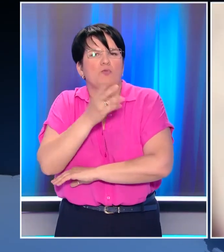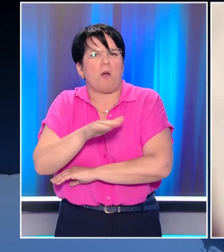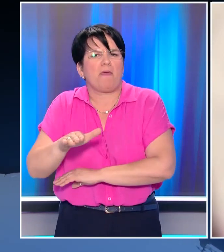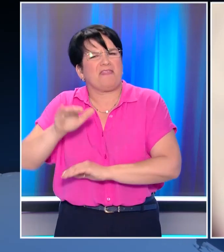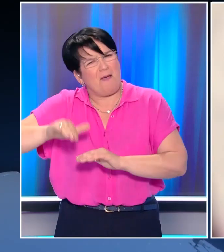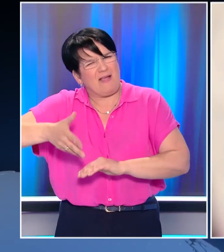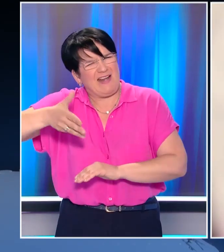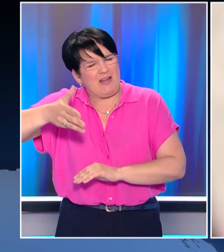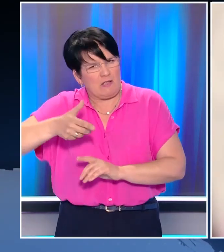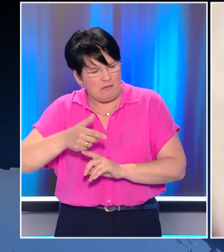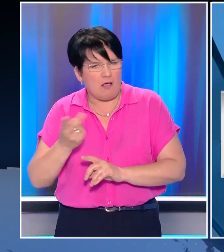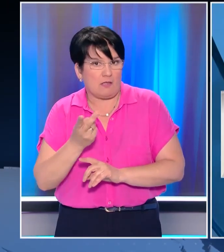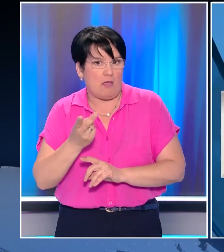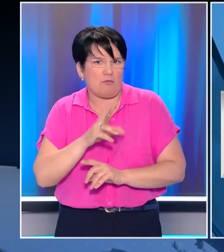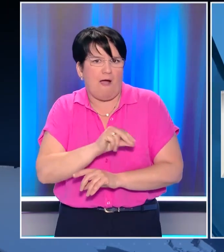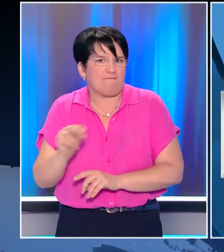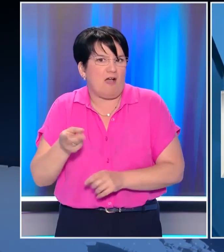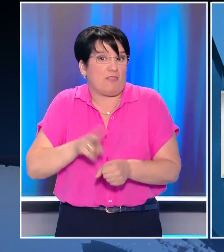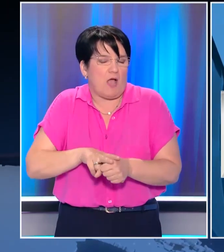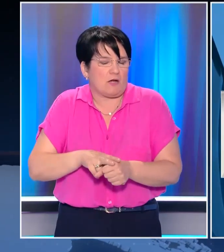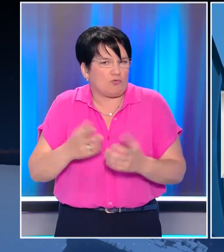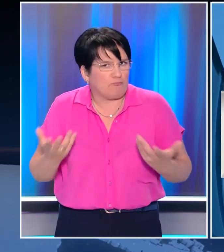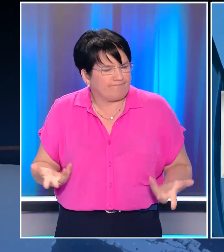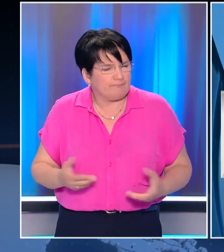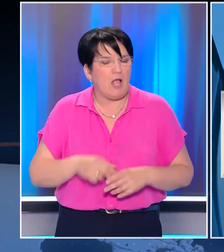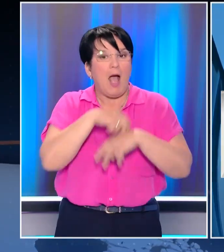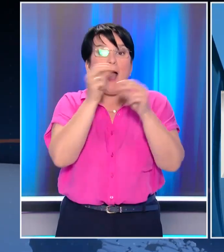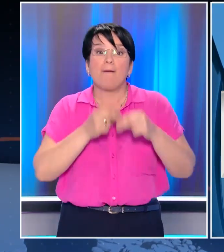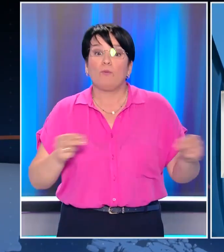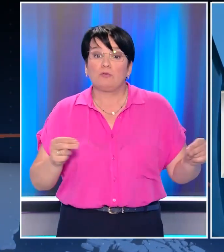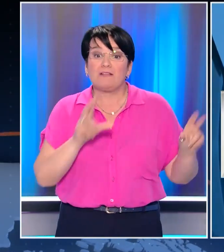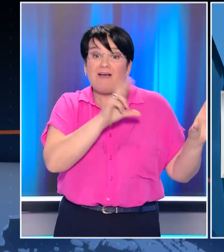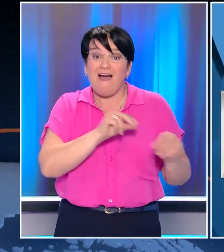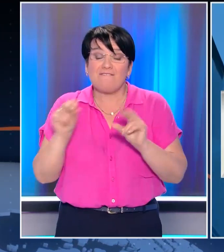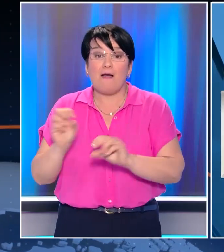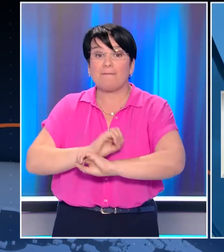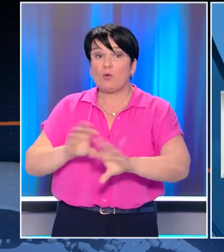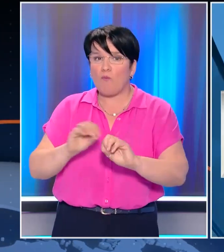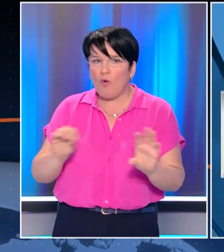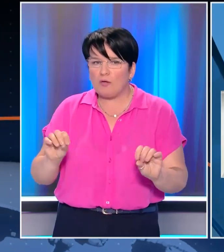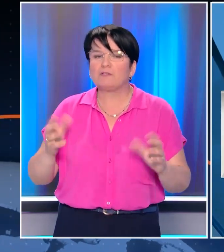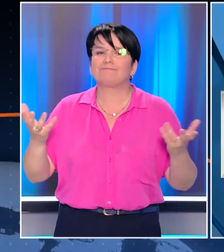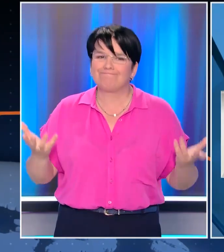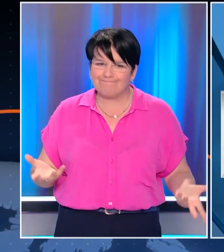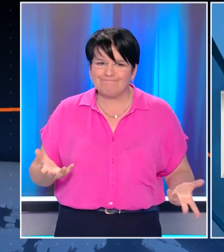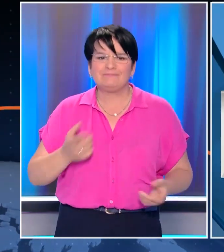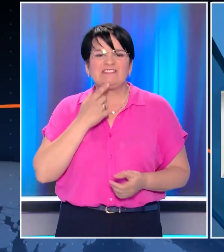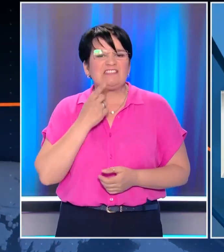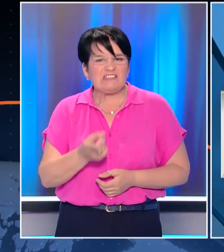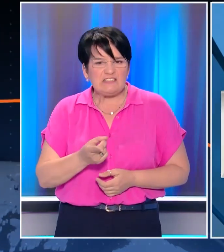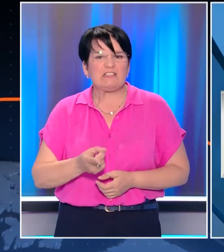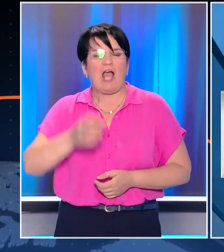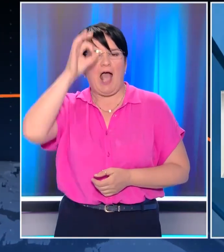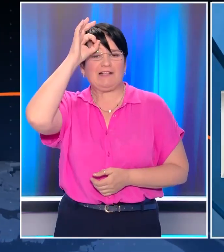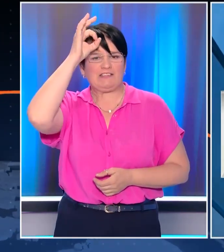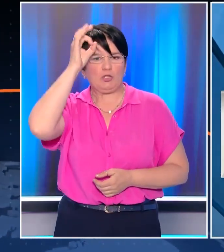της Μαλένας και της Μικρής Σύριδας. Αν όντως το πόρισμα επιβεβαιώνεται σύμφωνα με τις πληροφορίες τότε οι